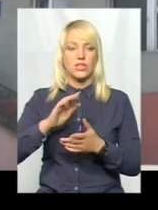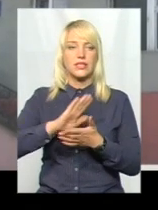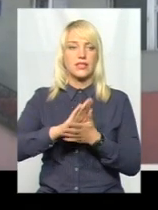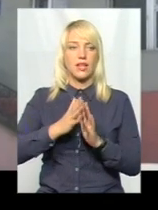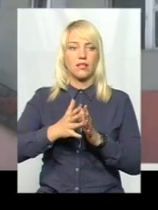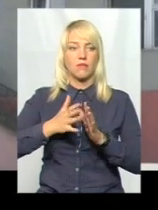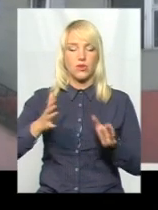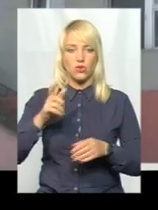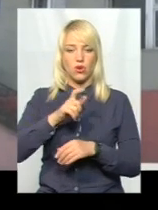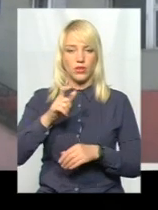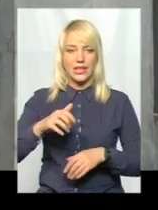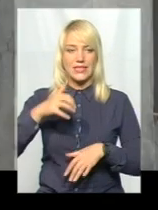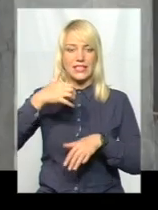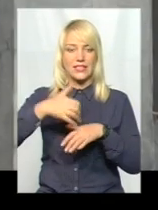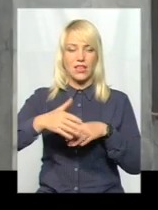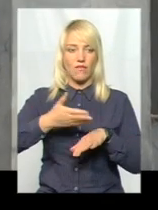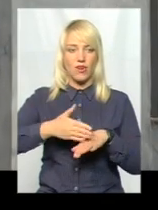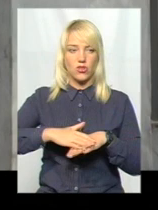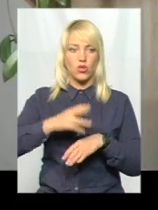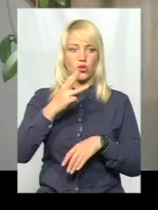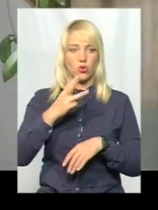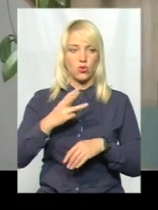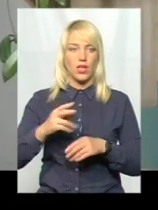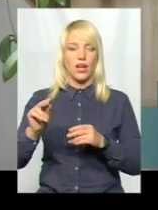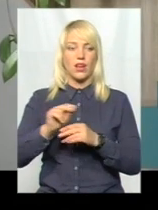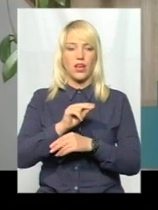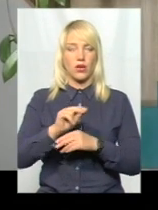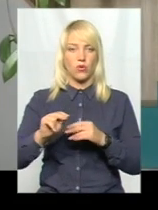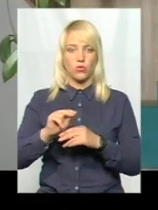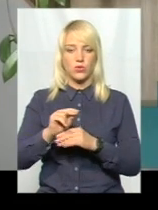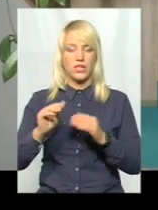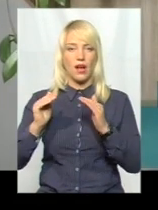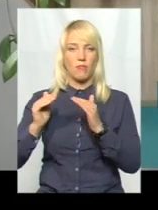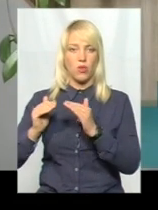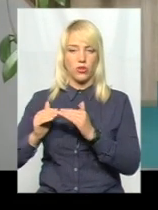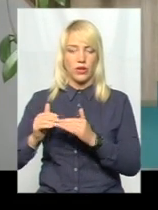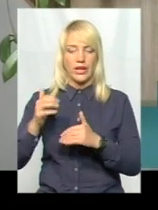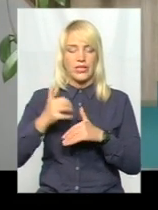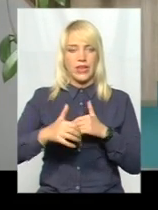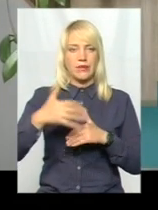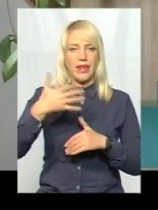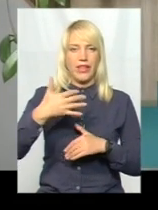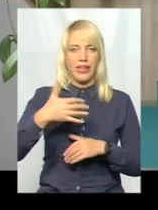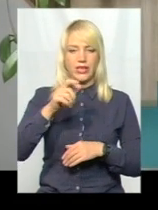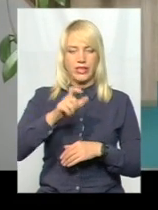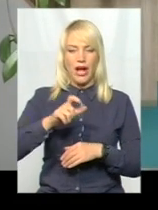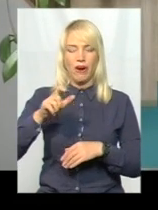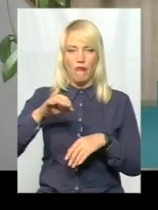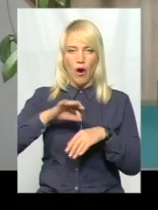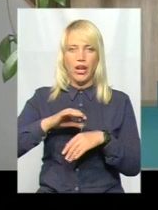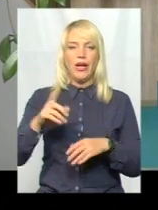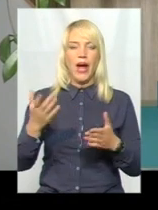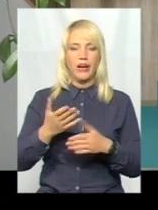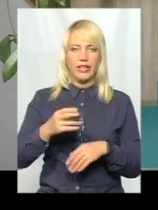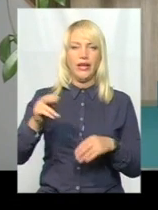важкості. Троє з хворих лікуються амбулаторно. Серед 50 хворих, які знаходяться